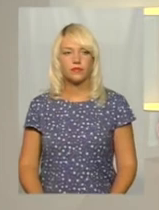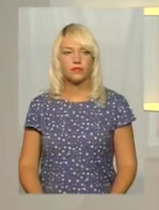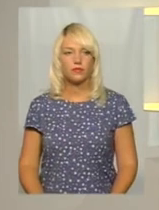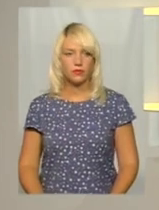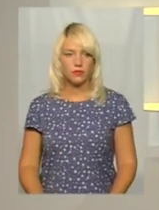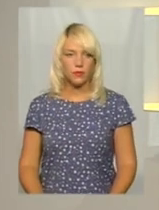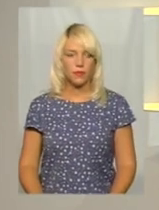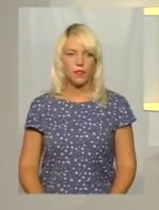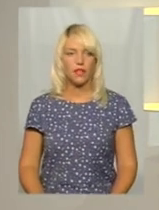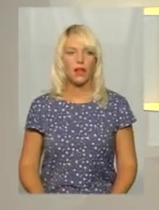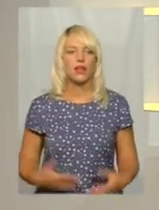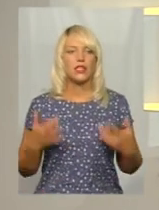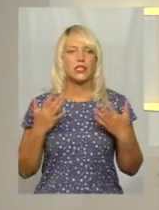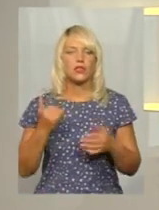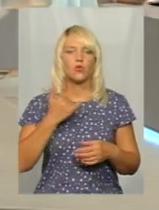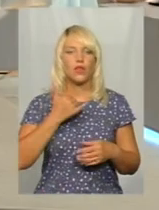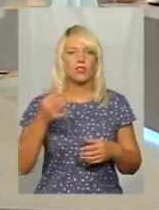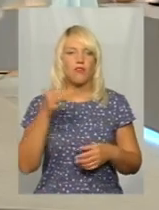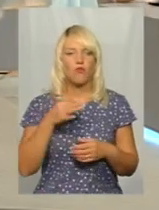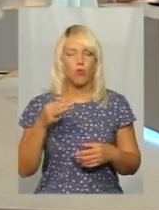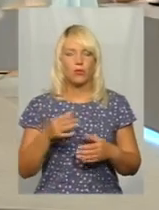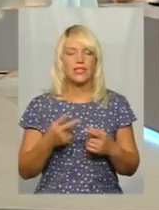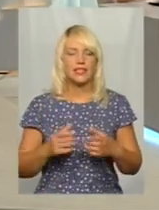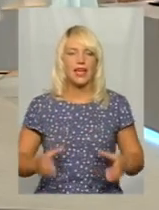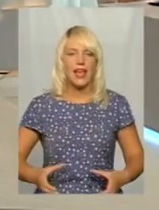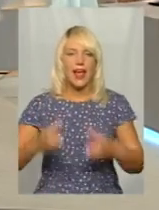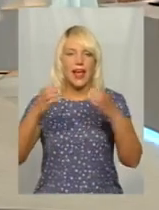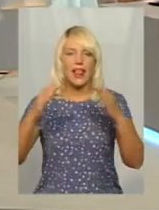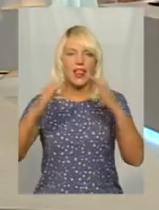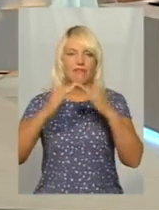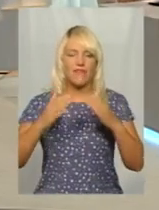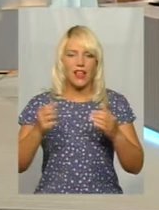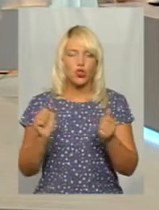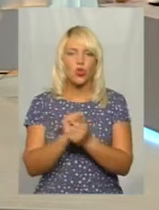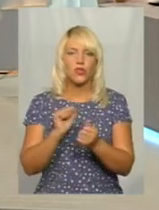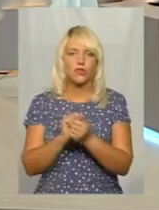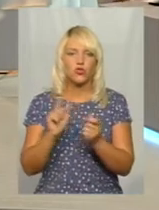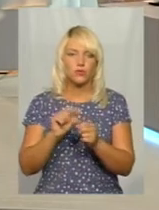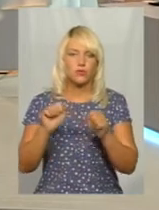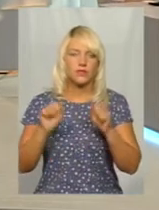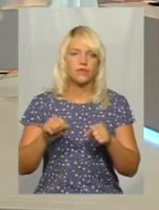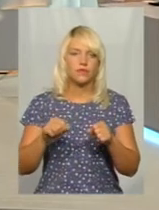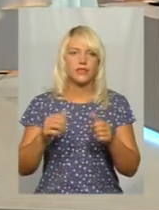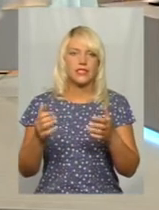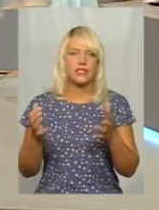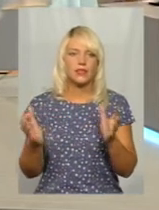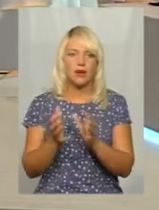Пані Ванду, а скільки у нас в області елеваторів з можливістю просушувати належним чином зерно і зберігати його?